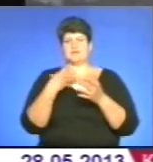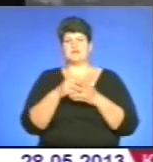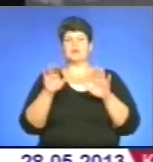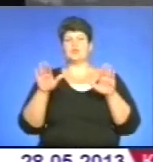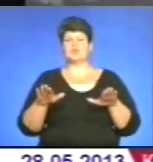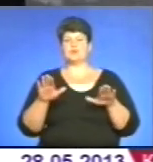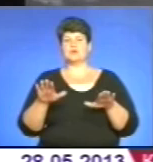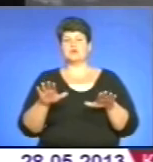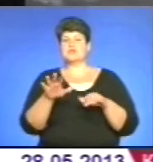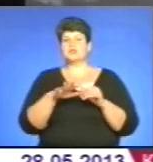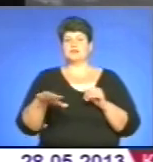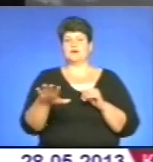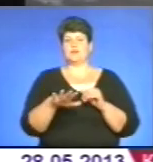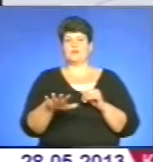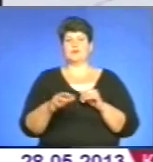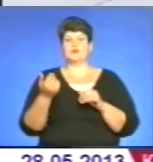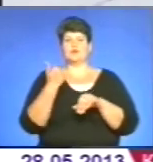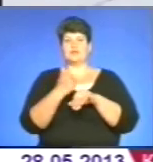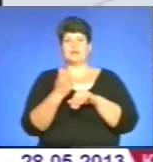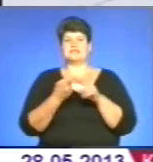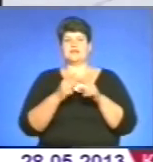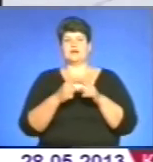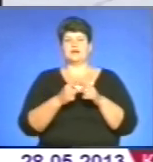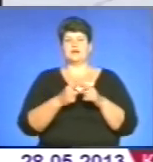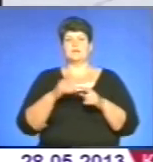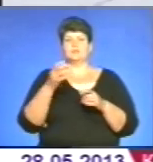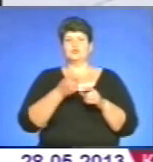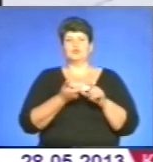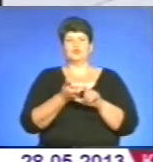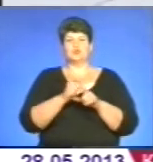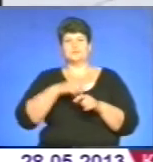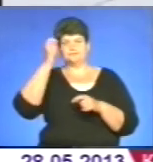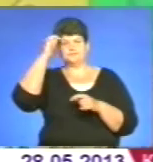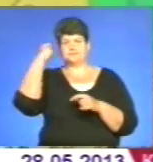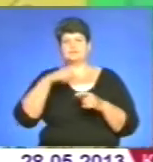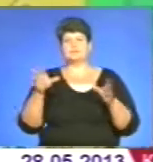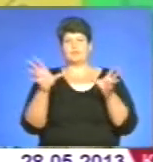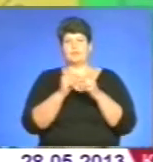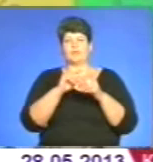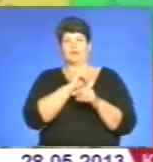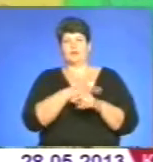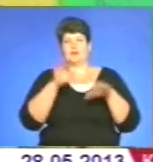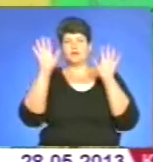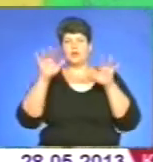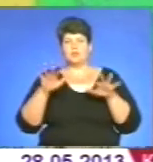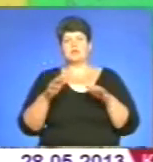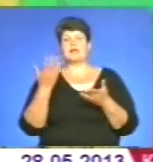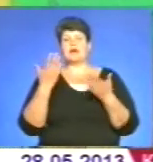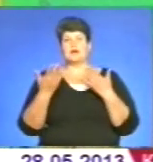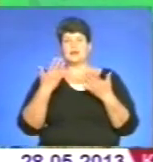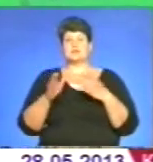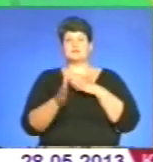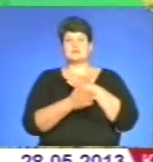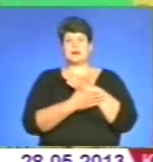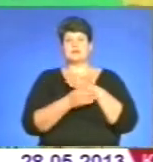Основним чинником виникнення смерчу є висока температура повітря у поєднанні із сильними опадами. І хоча в останній, коли в